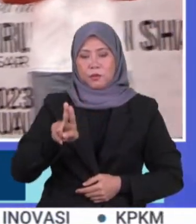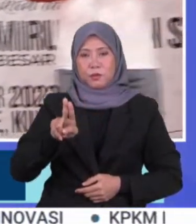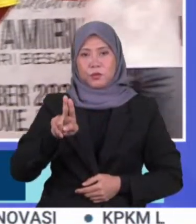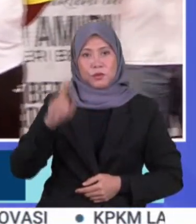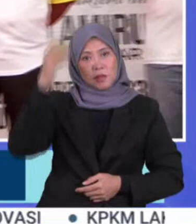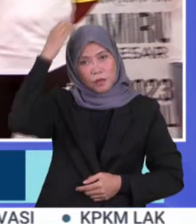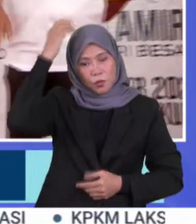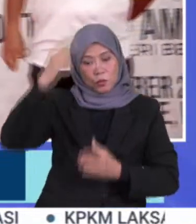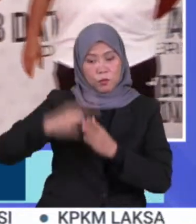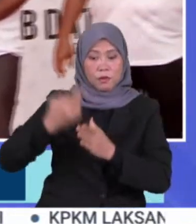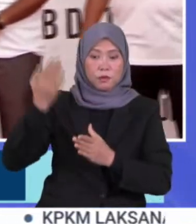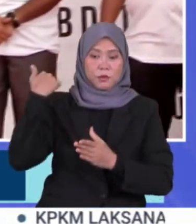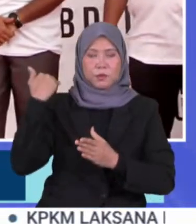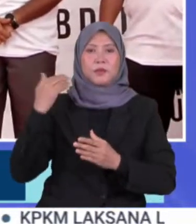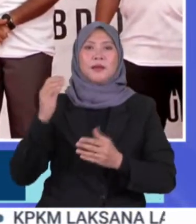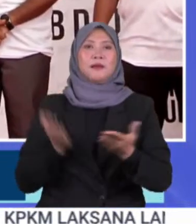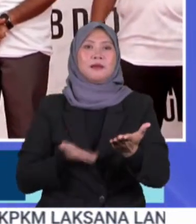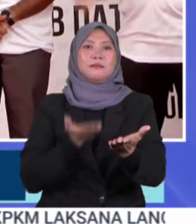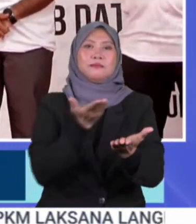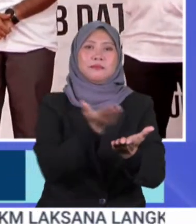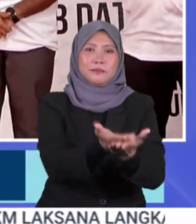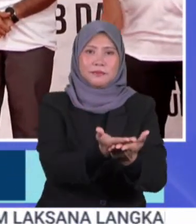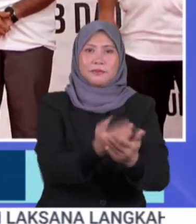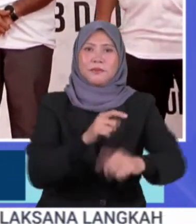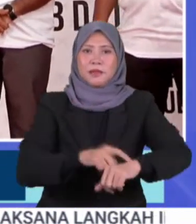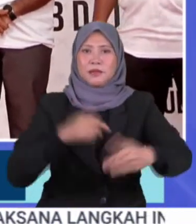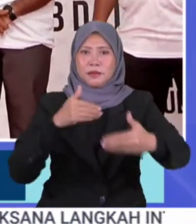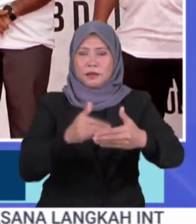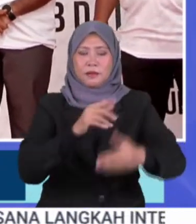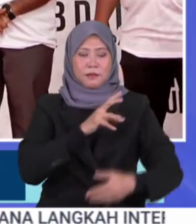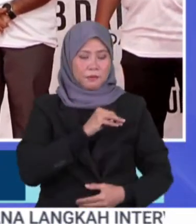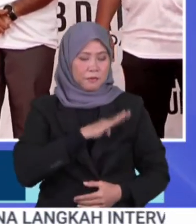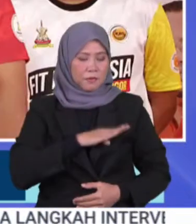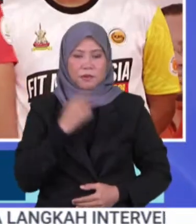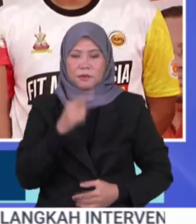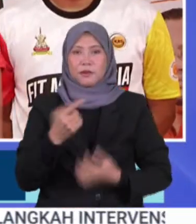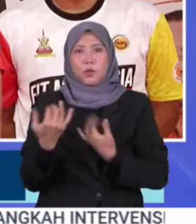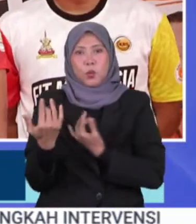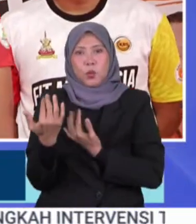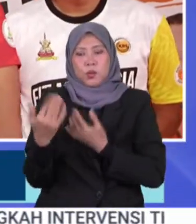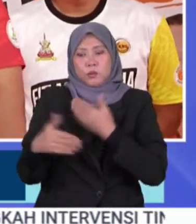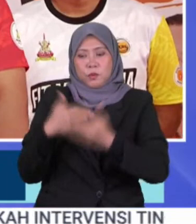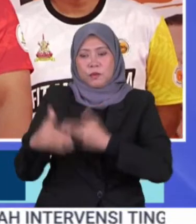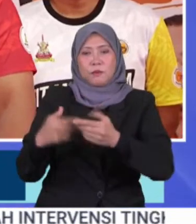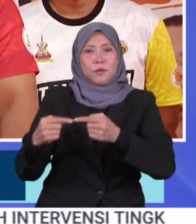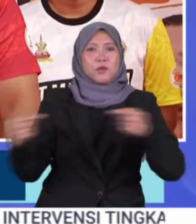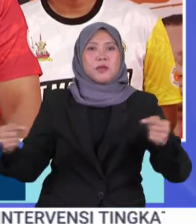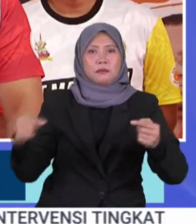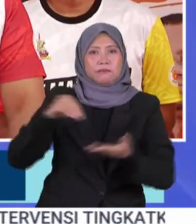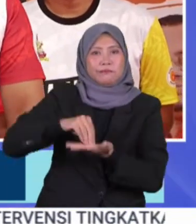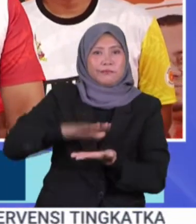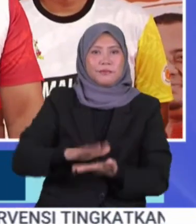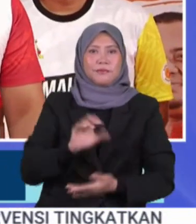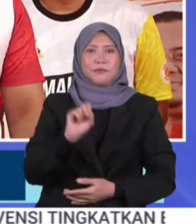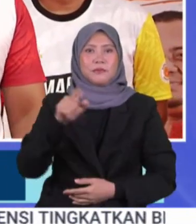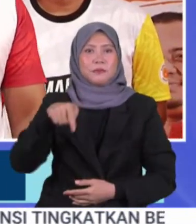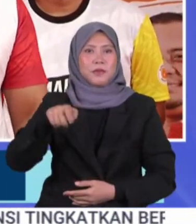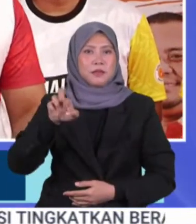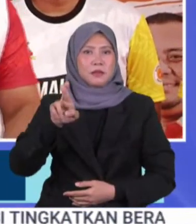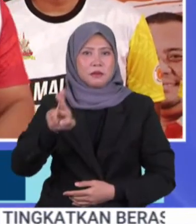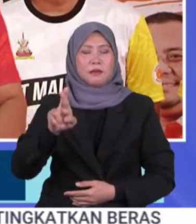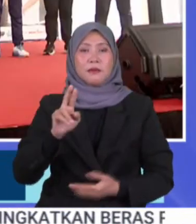bulan lalu akan dikemukakan dalam masa terdekat Menteri Besar berkata pihaknya menunggu proses keputusan pewartaan oleh SPR